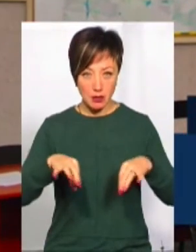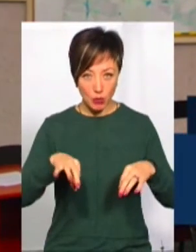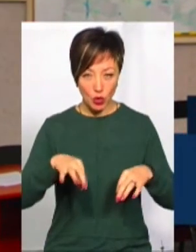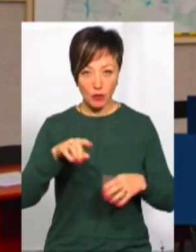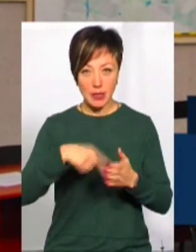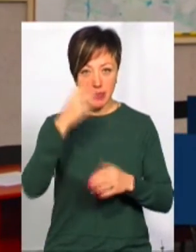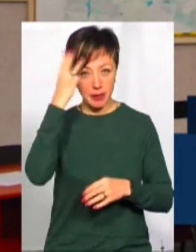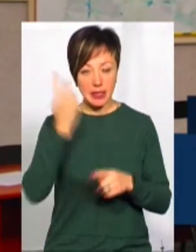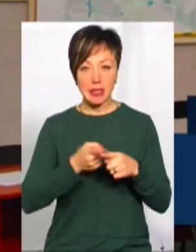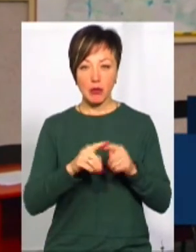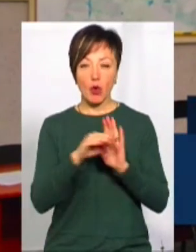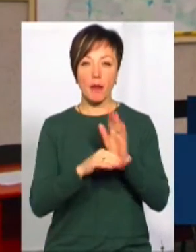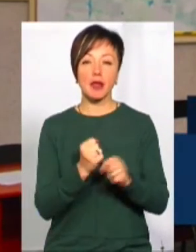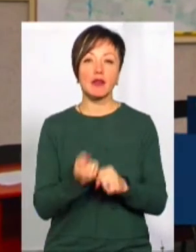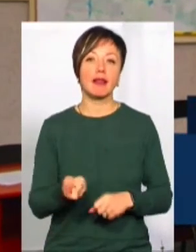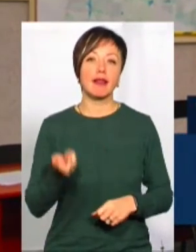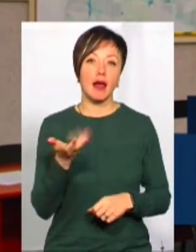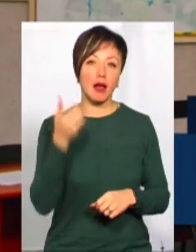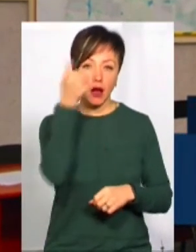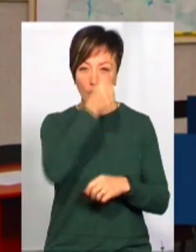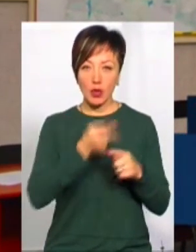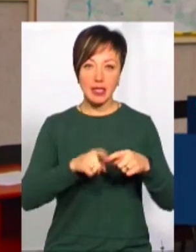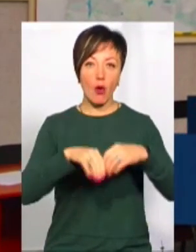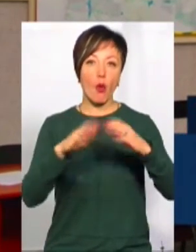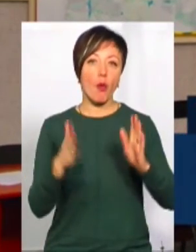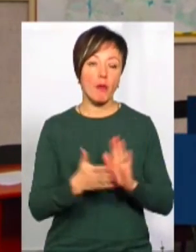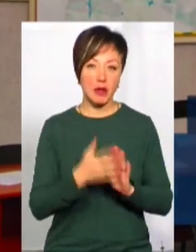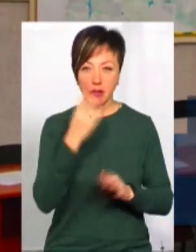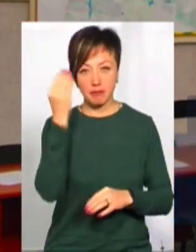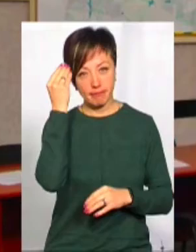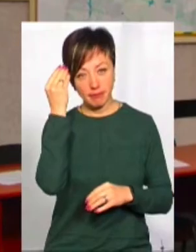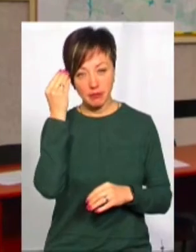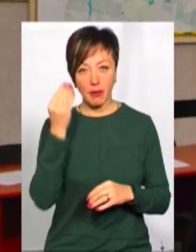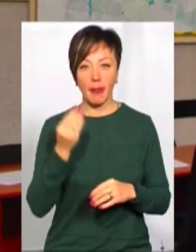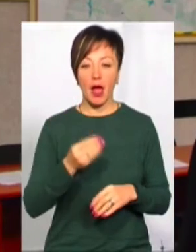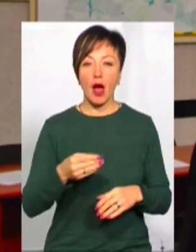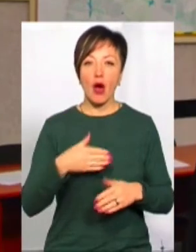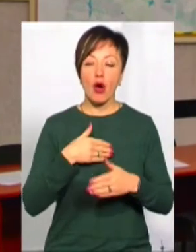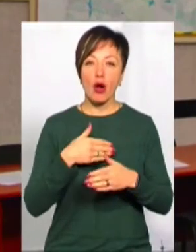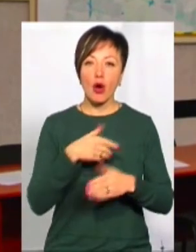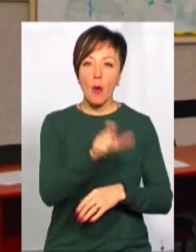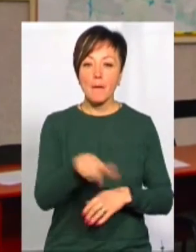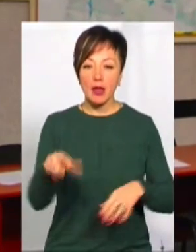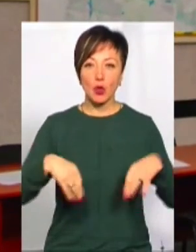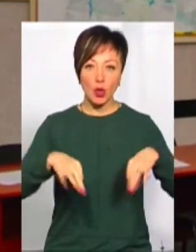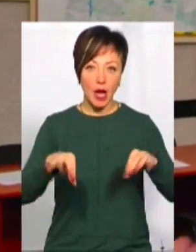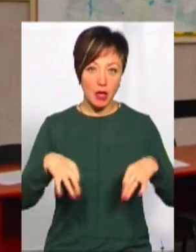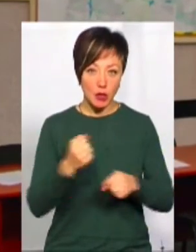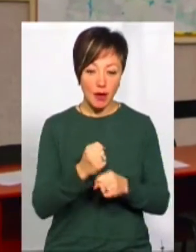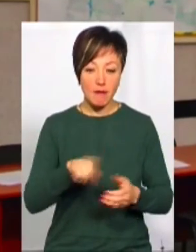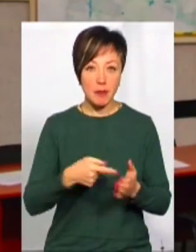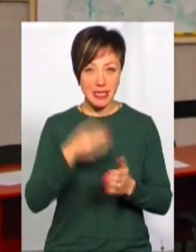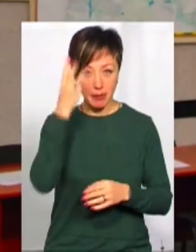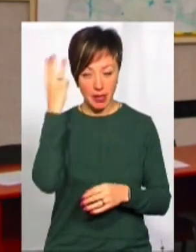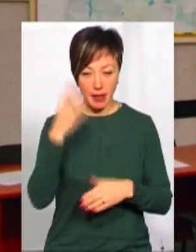Ми над цією програмою працювали декілька років. Це таке комплексне бачення роботи громадського транспорту в місті